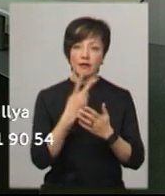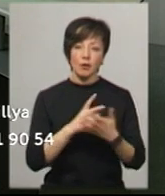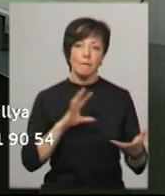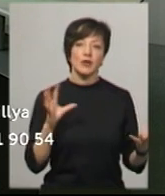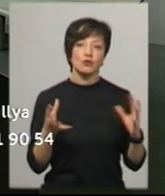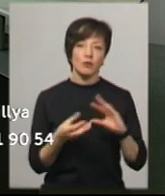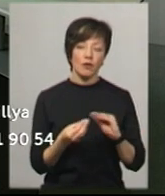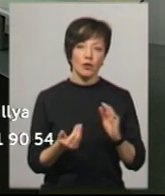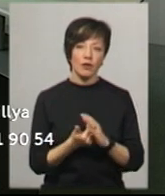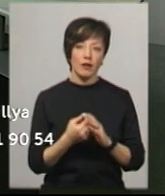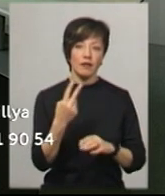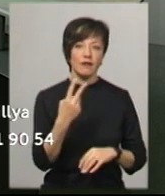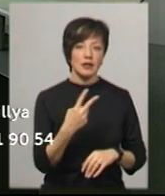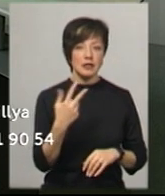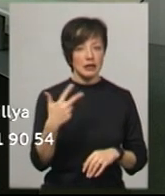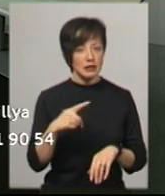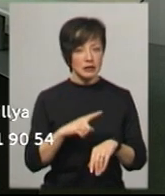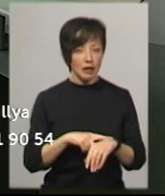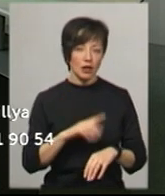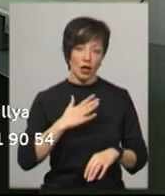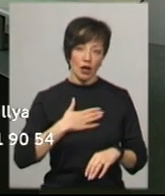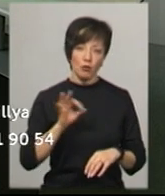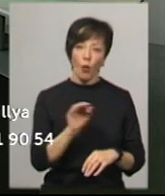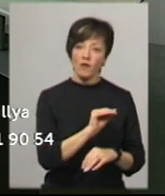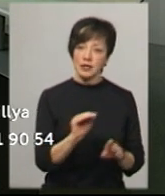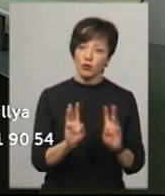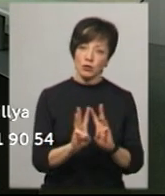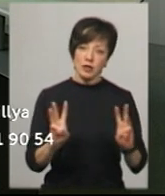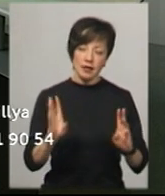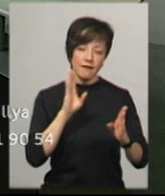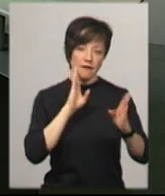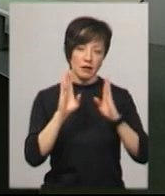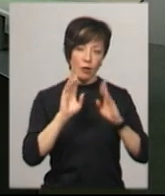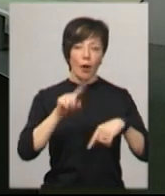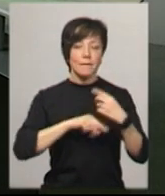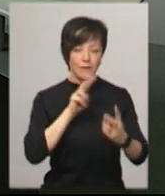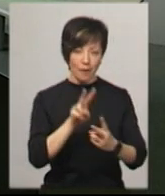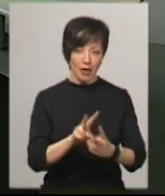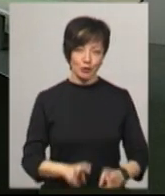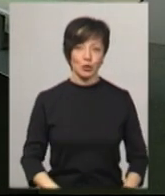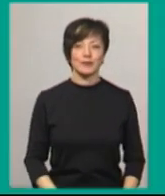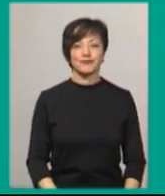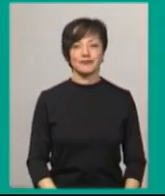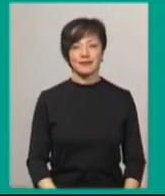підсумковому випуску новин о 20.30, а також на нашому офіційному сайті та на сторінці у Фейсбук. Побачимось!